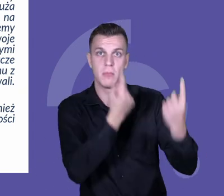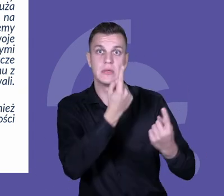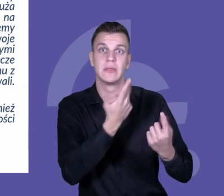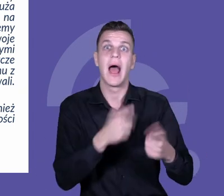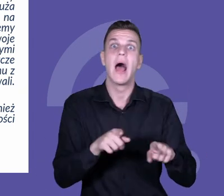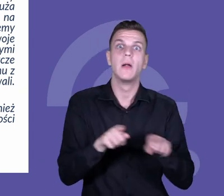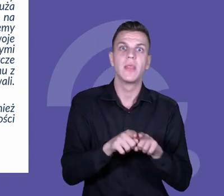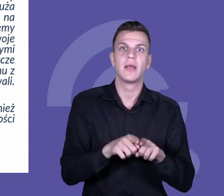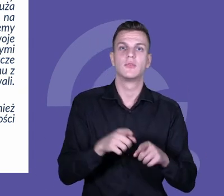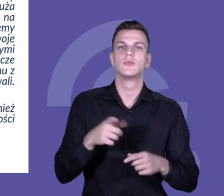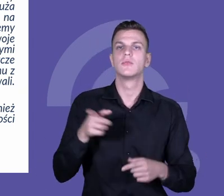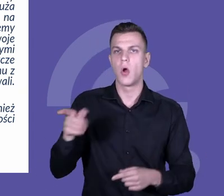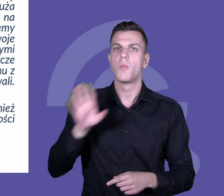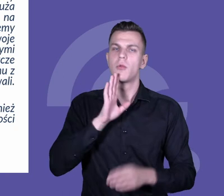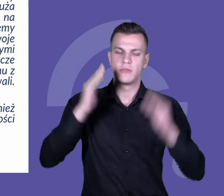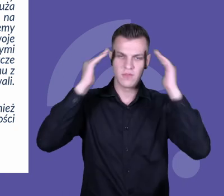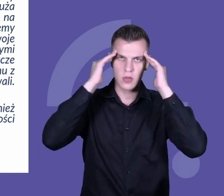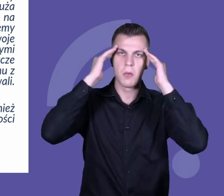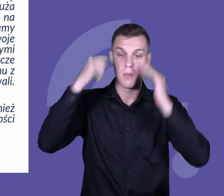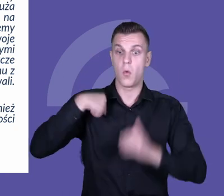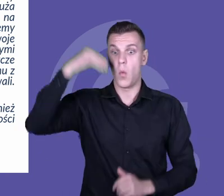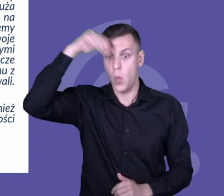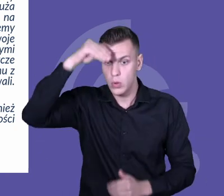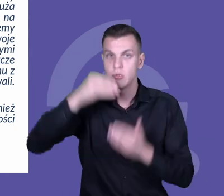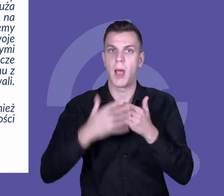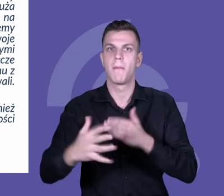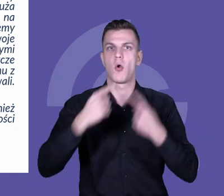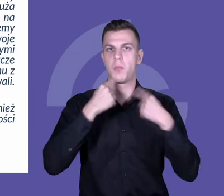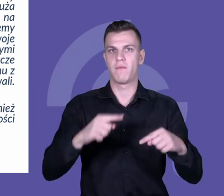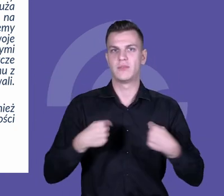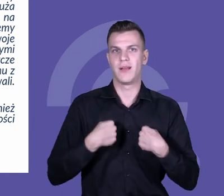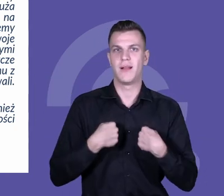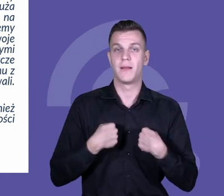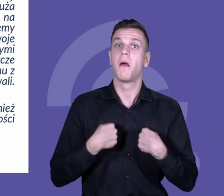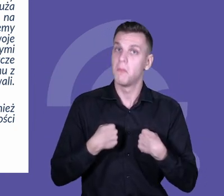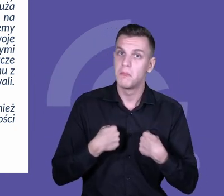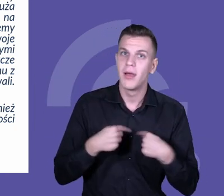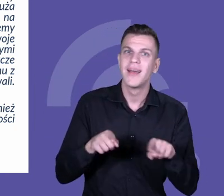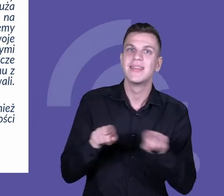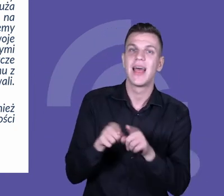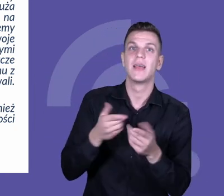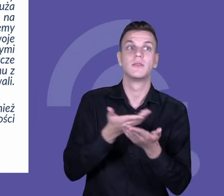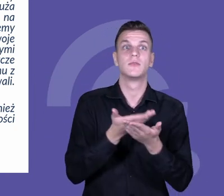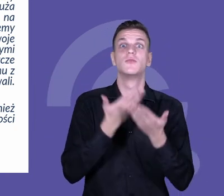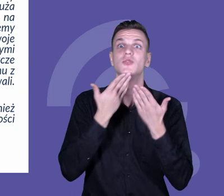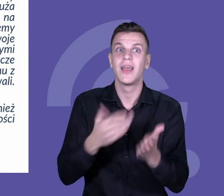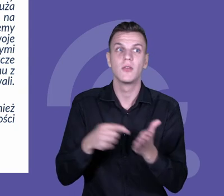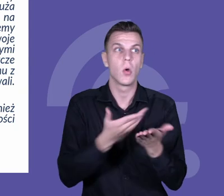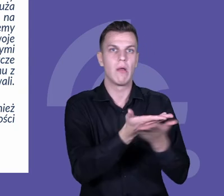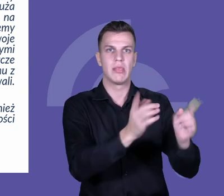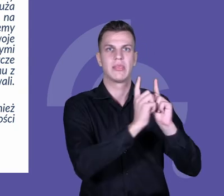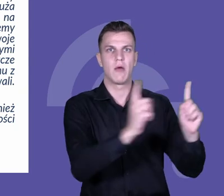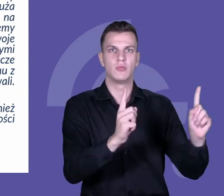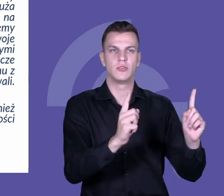odpowiedzialność za swoją naukę. Co ciekawe, ma to również swoje odzwierciedlenie w zmianie postawy nauczycieli, którzy z kolei